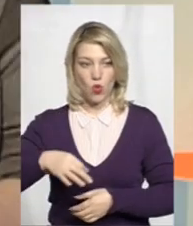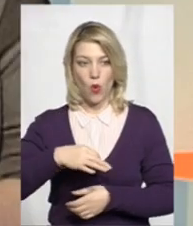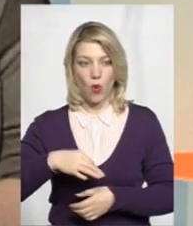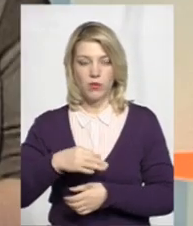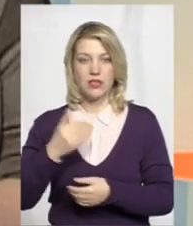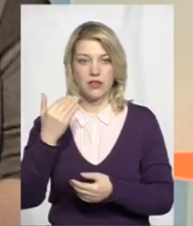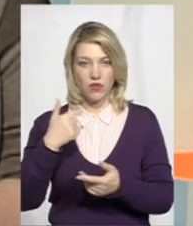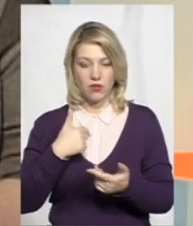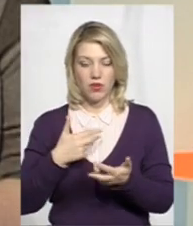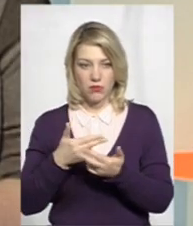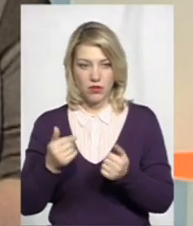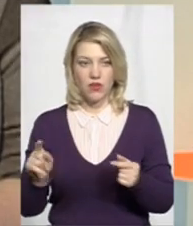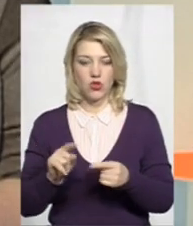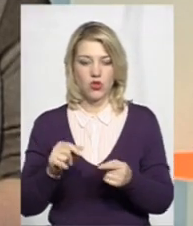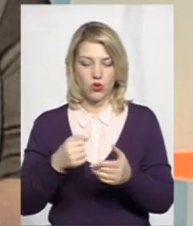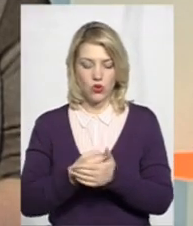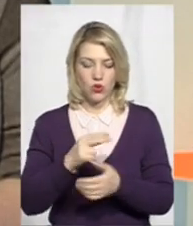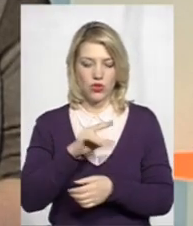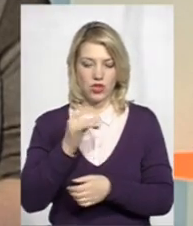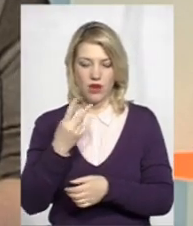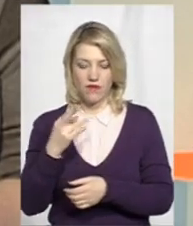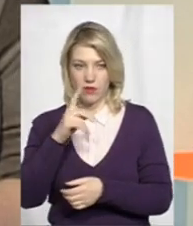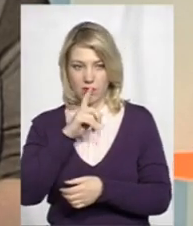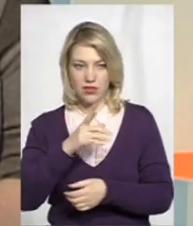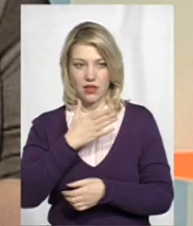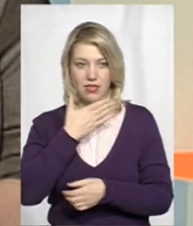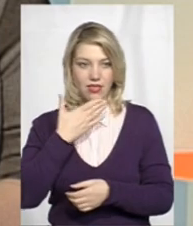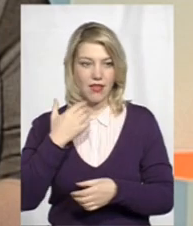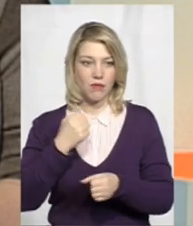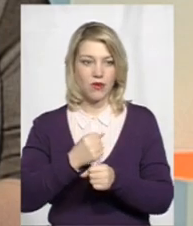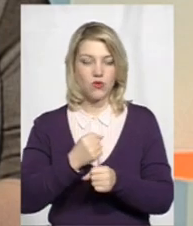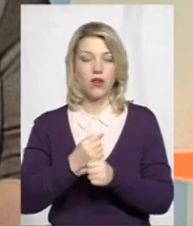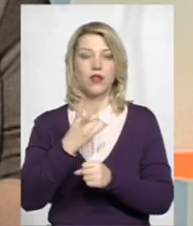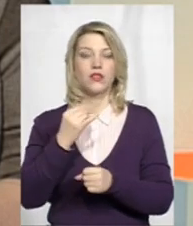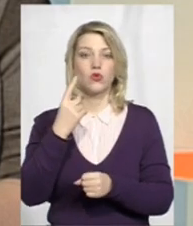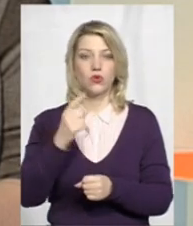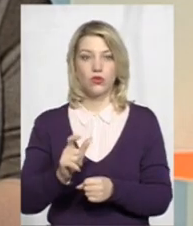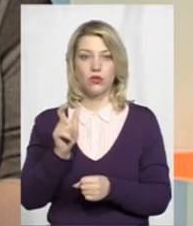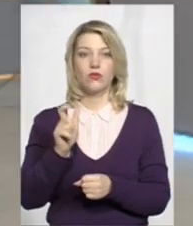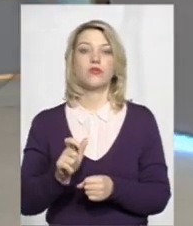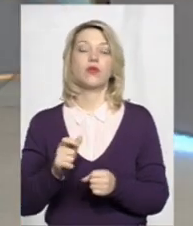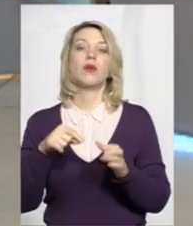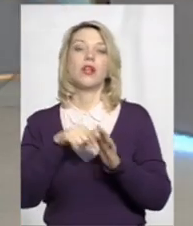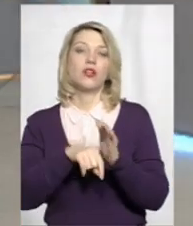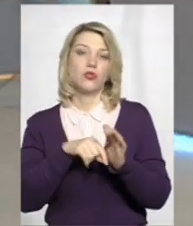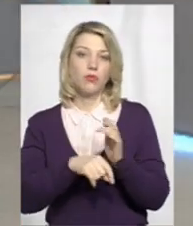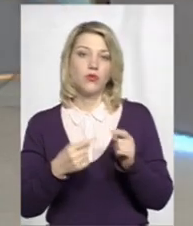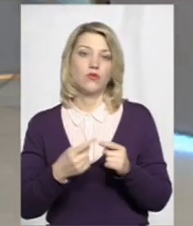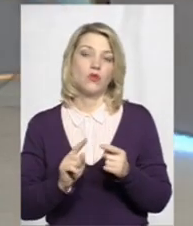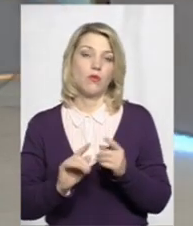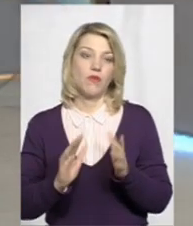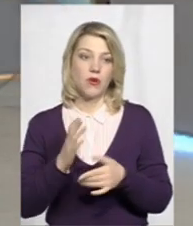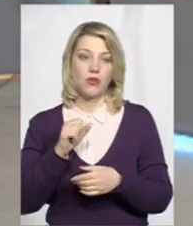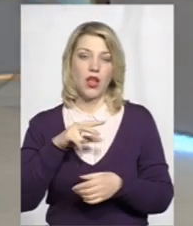і вони мені підтвердили, що до червня місяця в штаті підприємства не працювало жодної особи. Тобто, в даному випадку, але